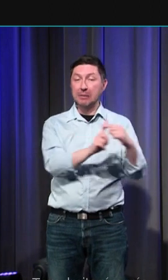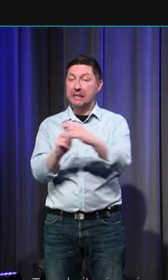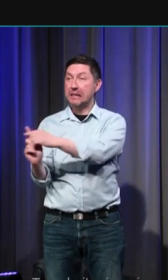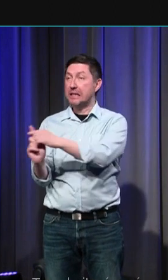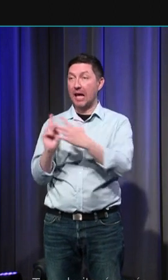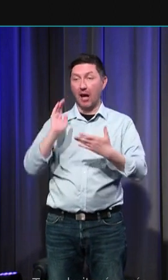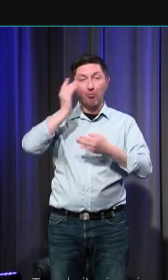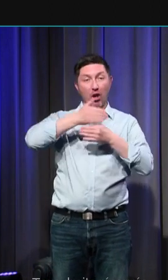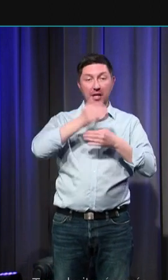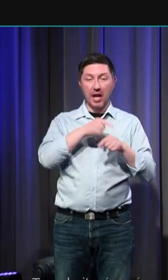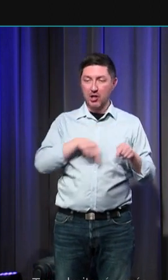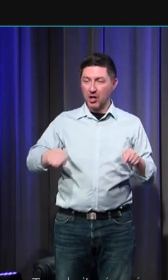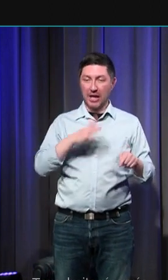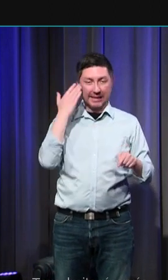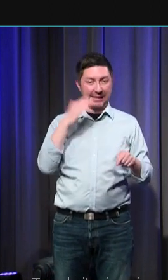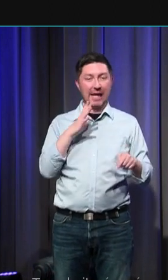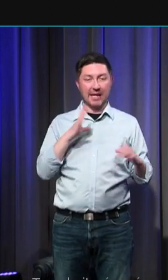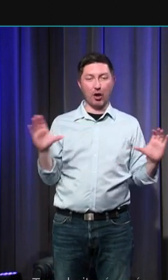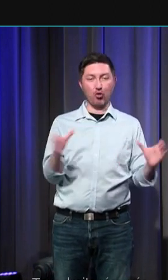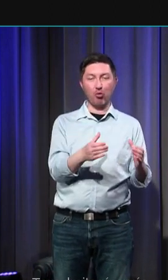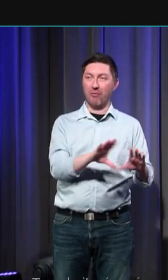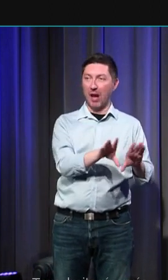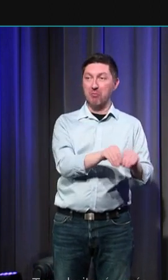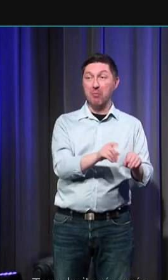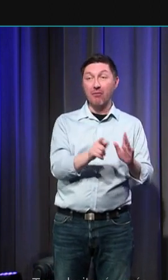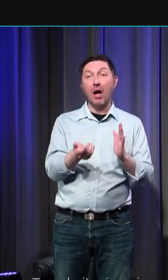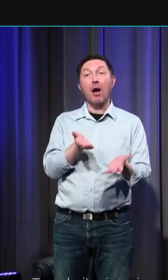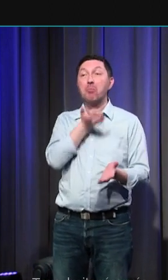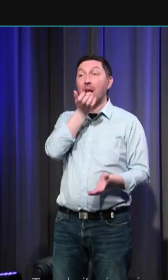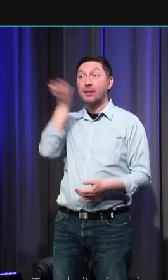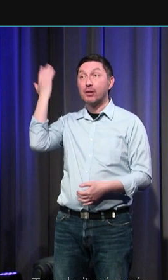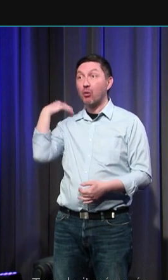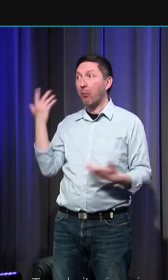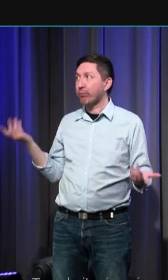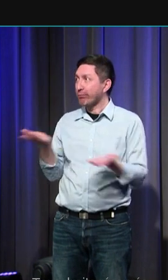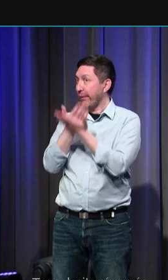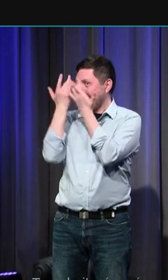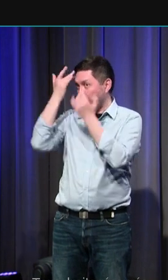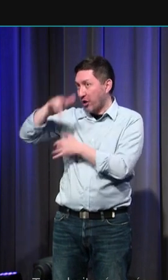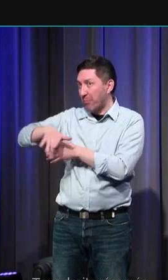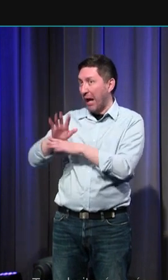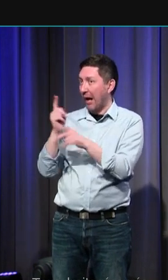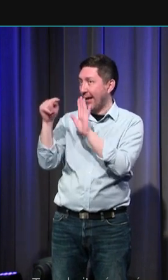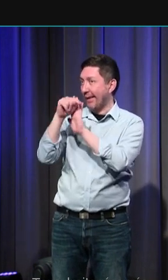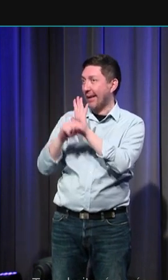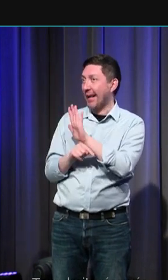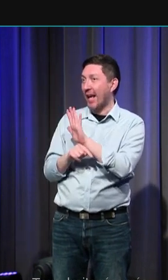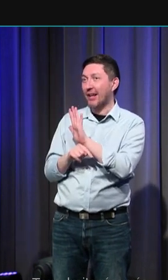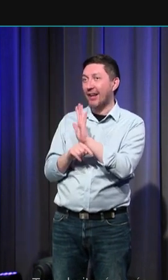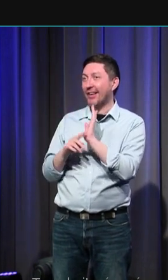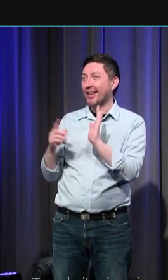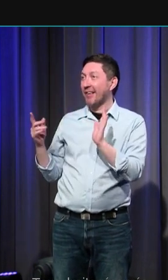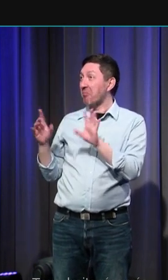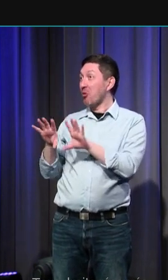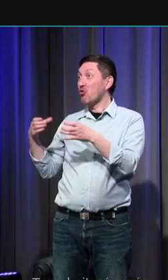médiéval nous permet de savoir qu'on a des regroupements familiaux mais quand on travaille sur la préhistoire ou la proto-histoire on ne connaît pas les règles qui unissent les gens entre eux vivent